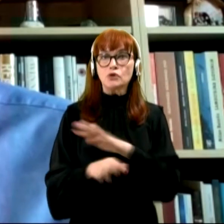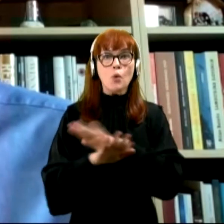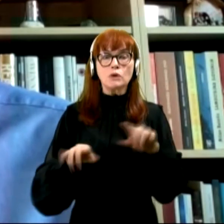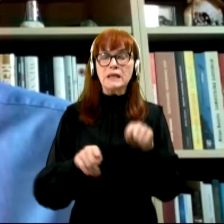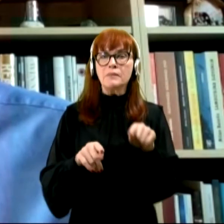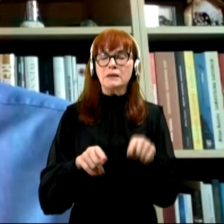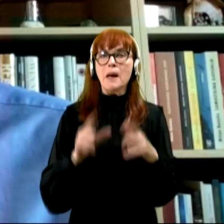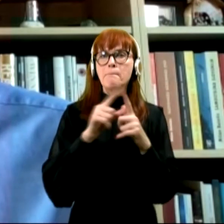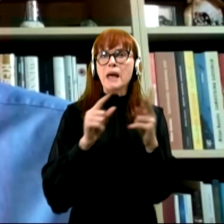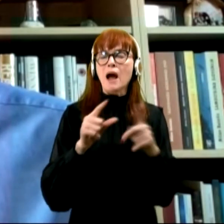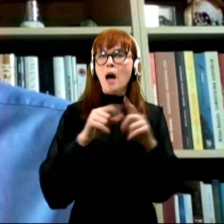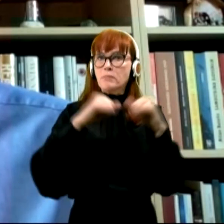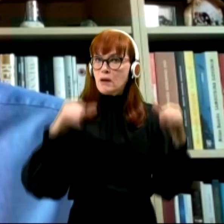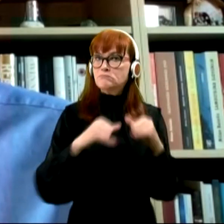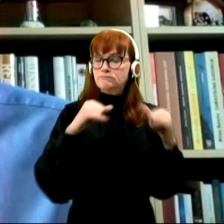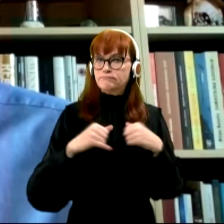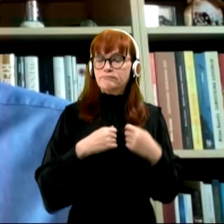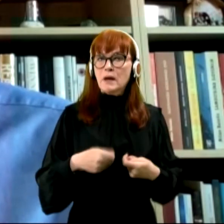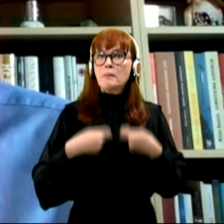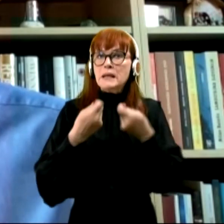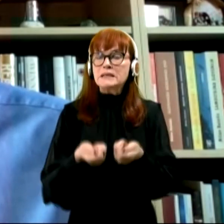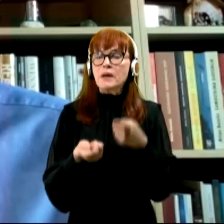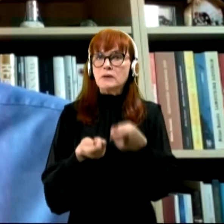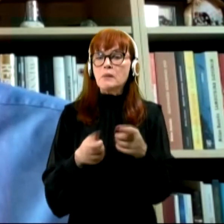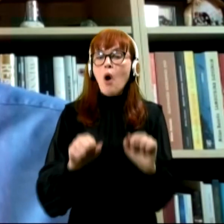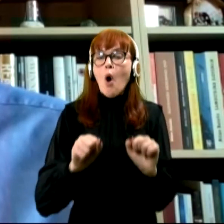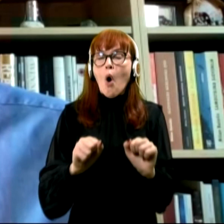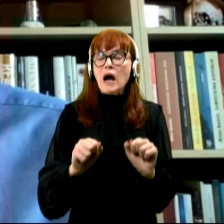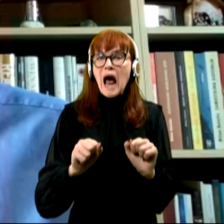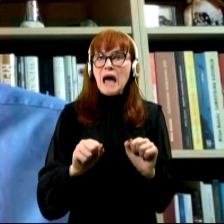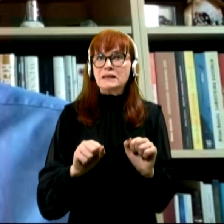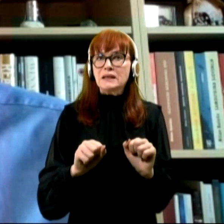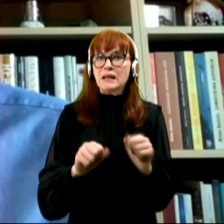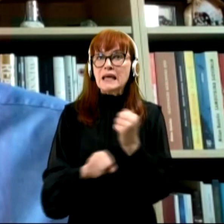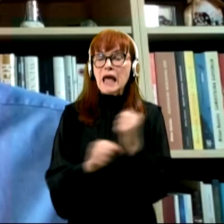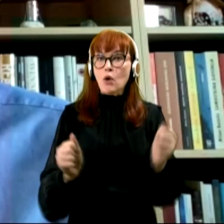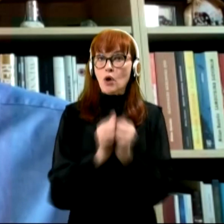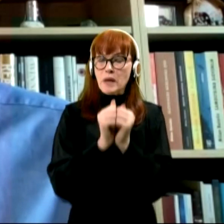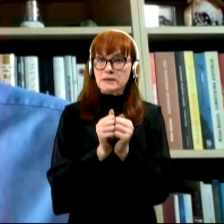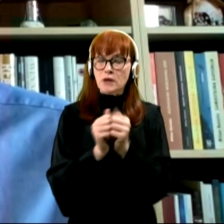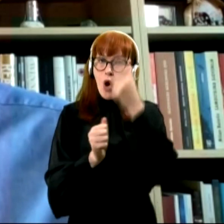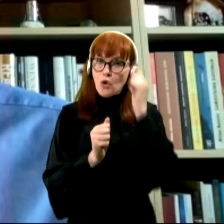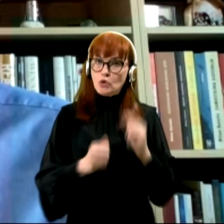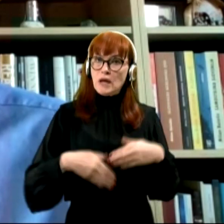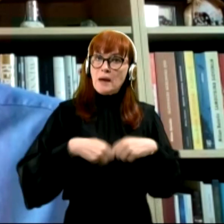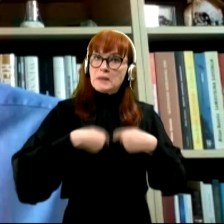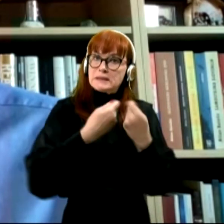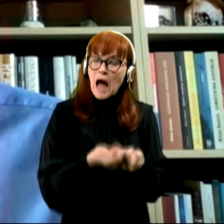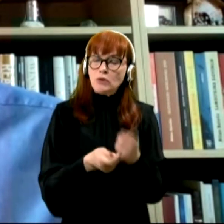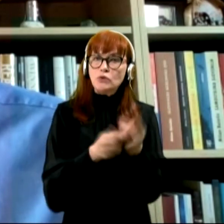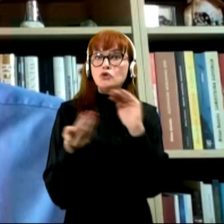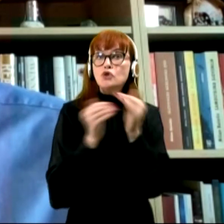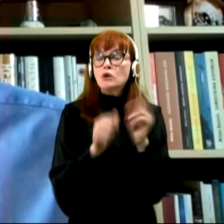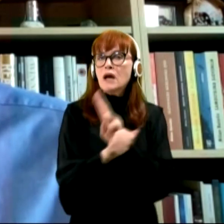PKP prispevali k temu, da smo ohranjali delovna mesta, da smo zagodavljali dodem neko socialno varnost tudi v